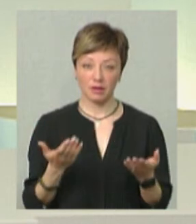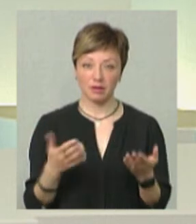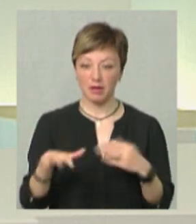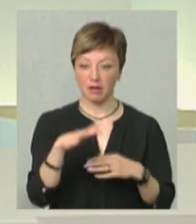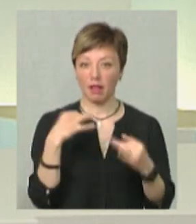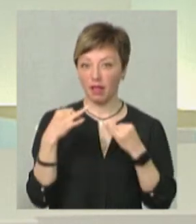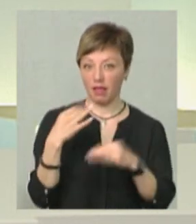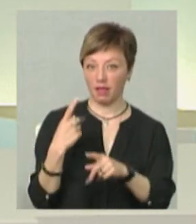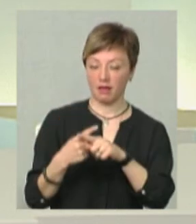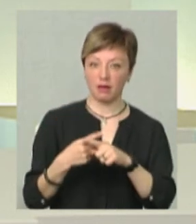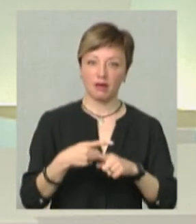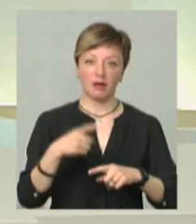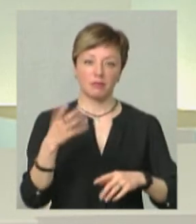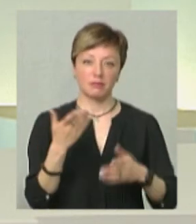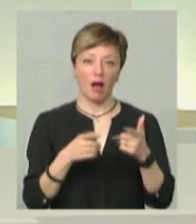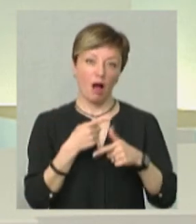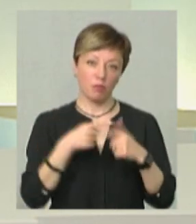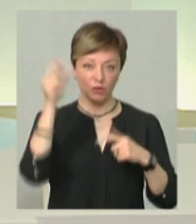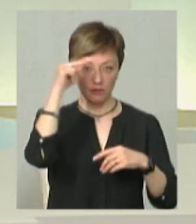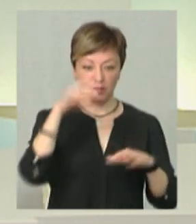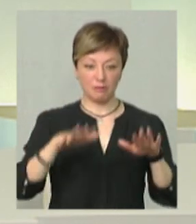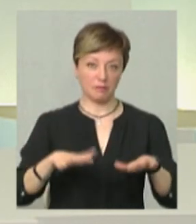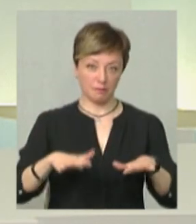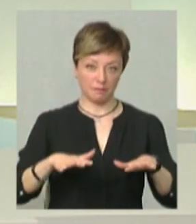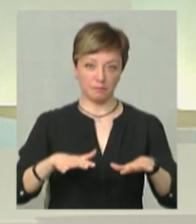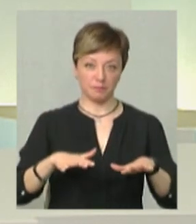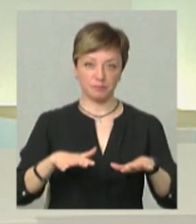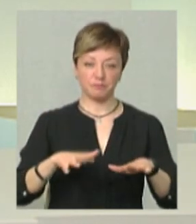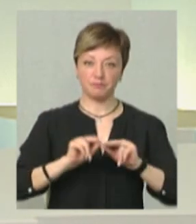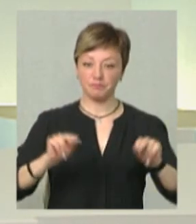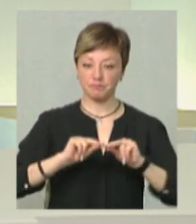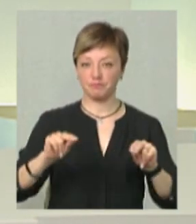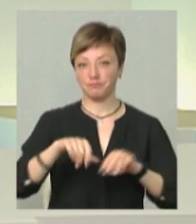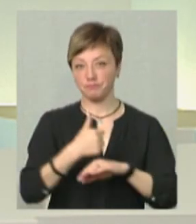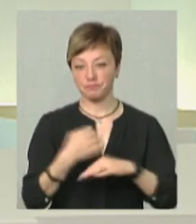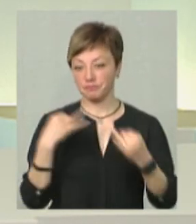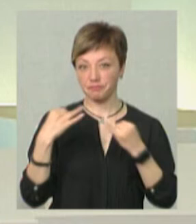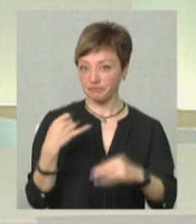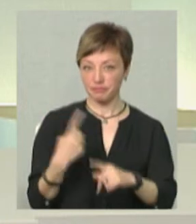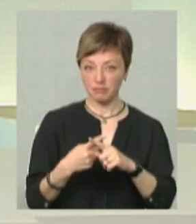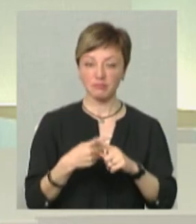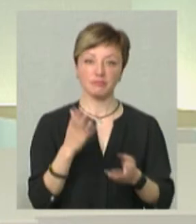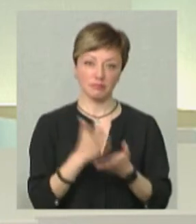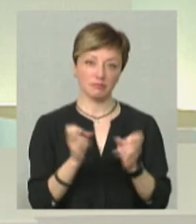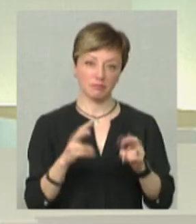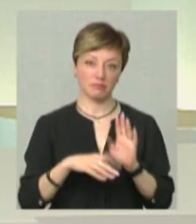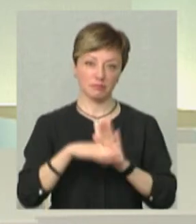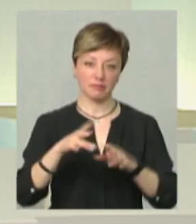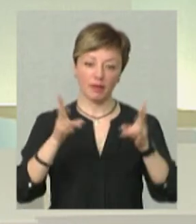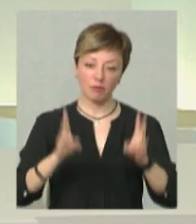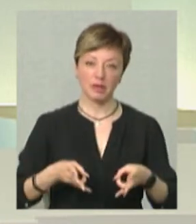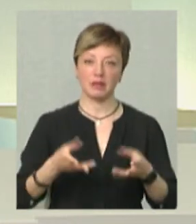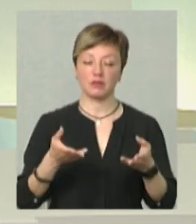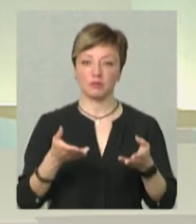будівельному майданчику або навіть навчальній лабораторії з викладачами, наставниками, то є ризики підвищений